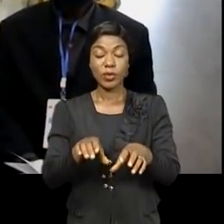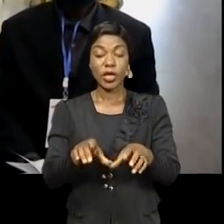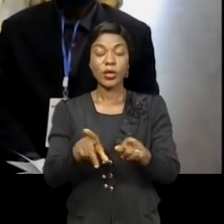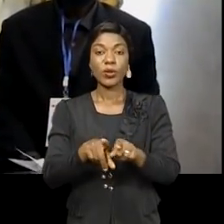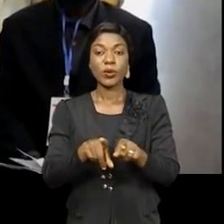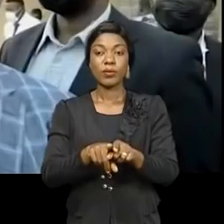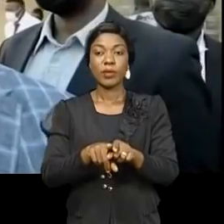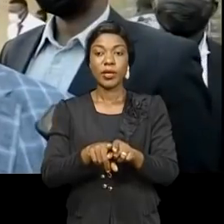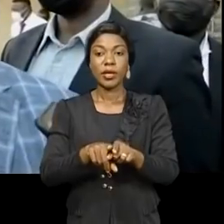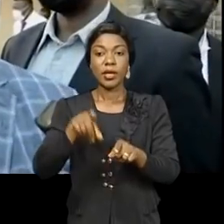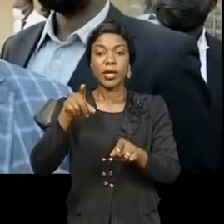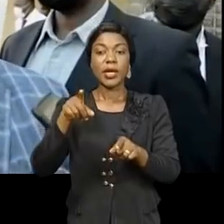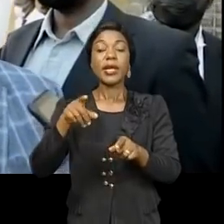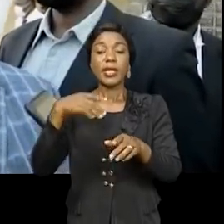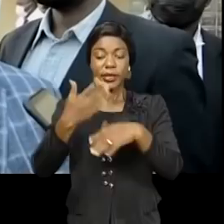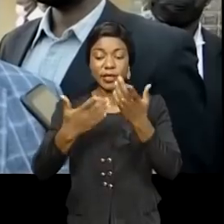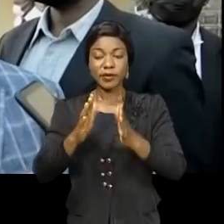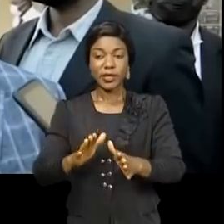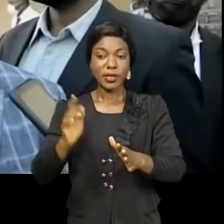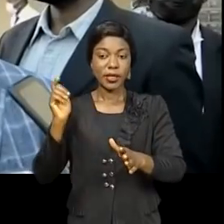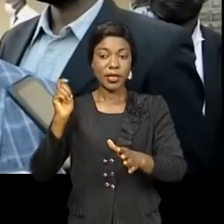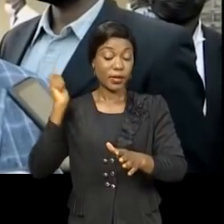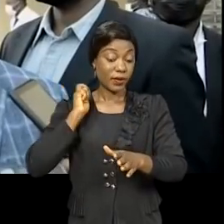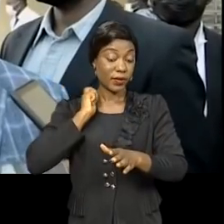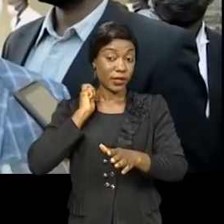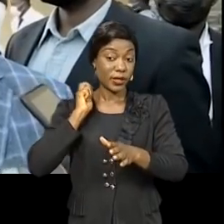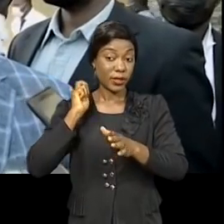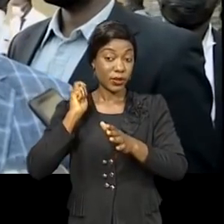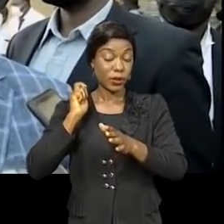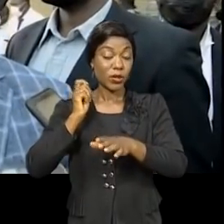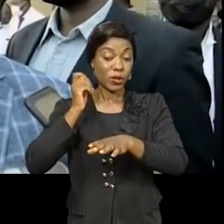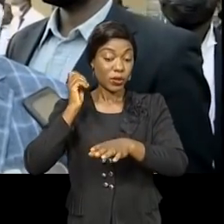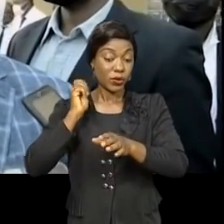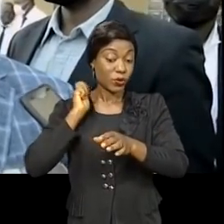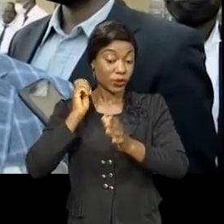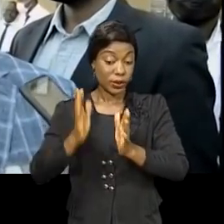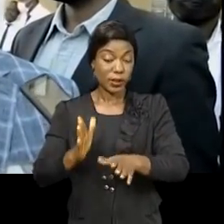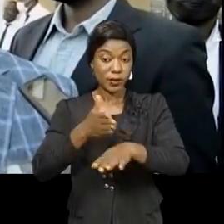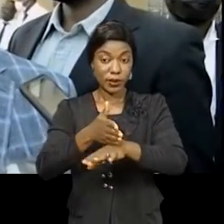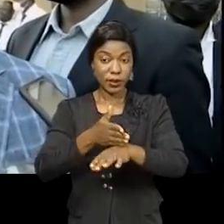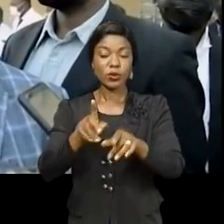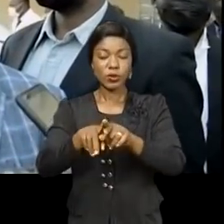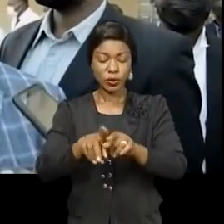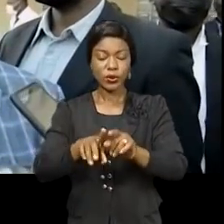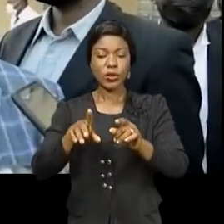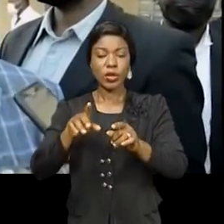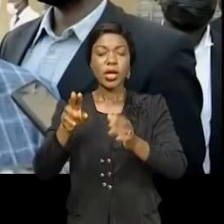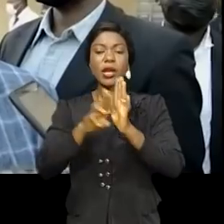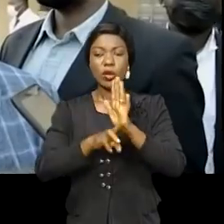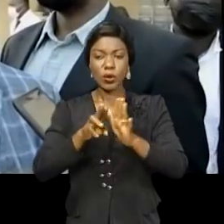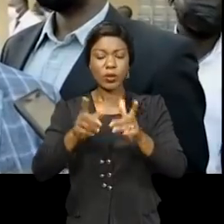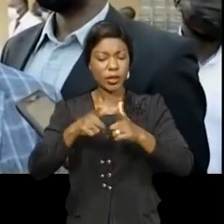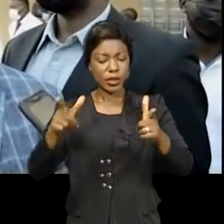les professionnels vétérinaires, ont un certain nombre de responsabilités à jouer, à remplir pour la promotion